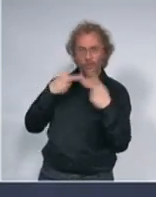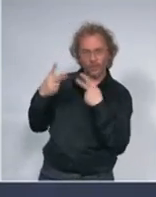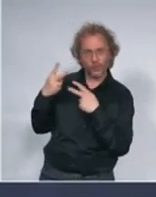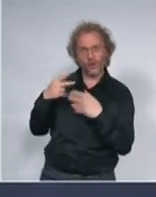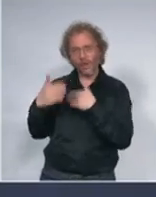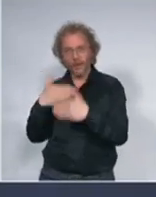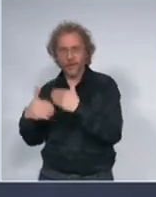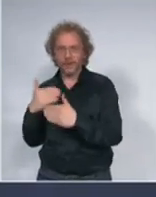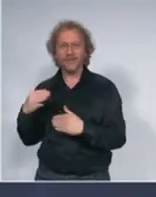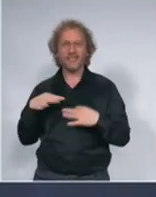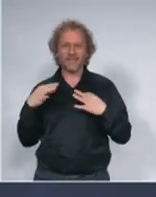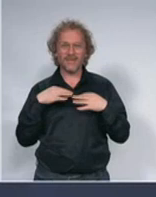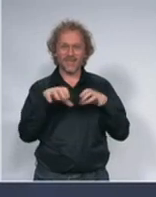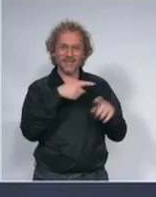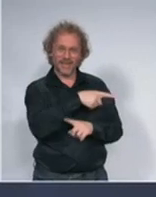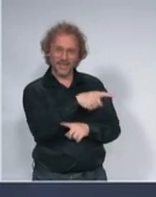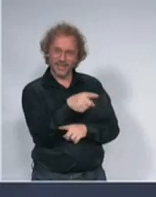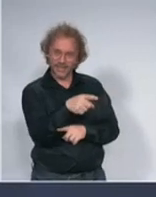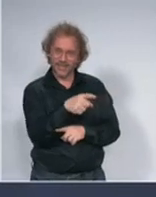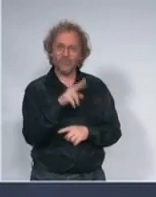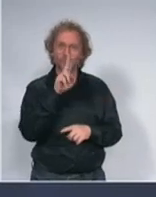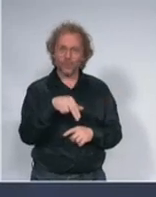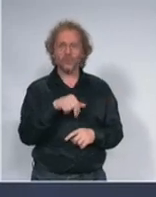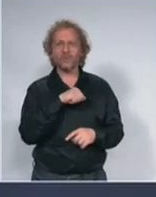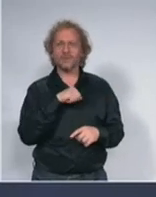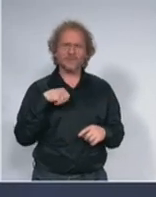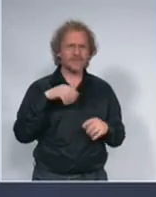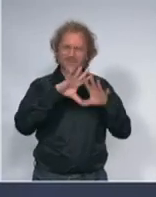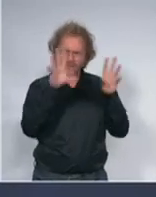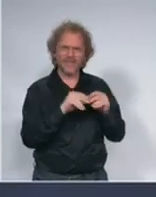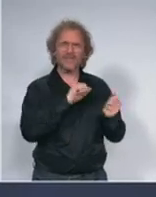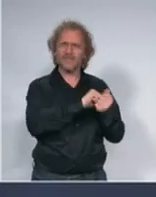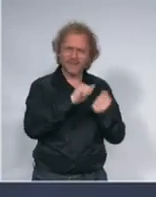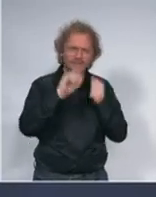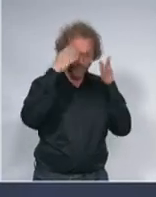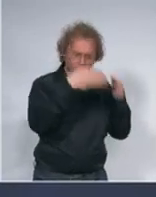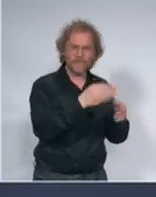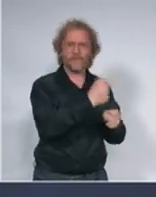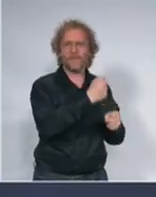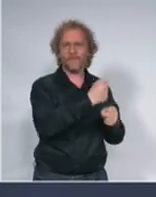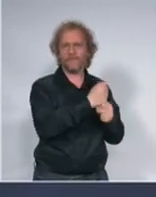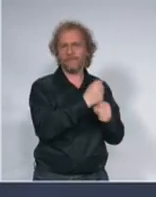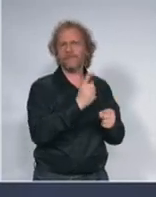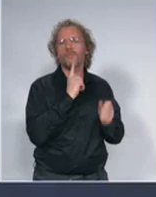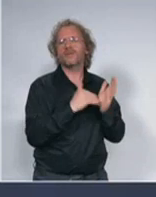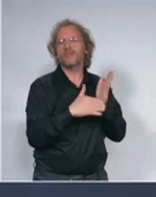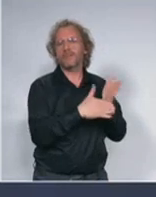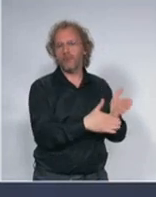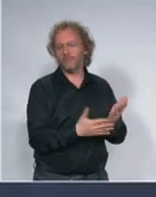radnici mogu da se posvete svima onima kojima je pomoć i podrška potrebna